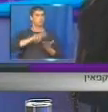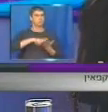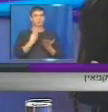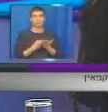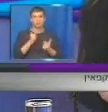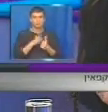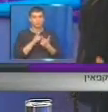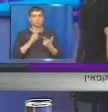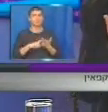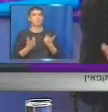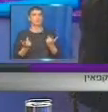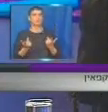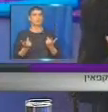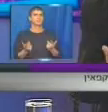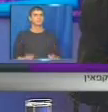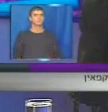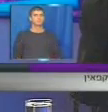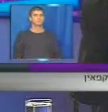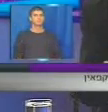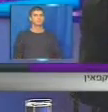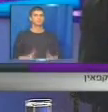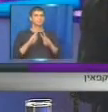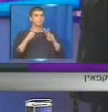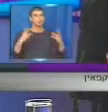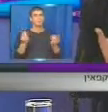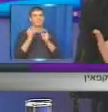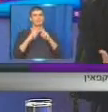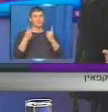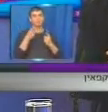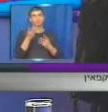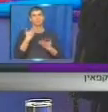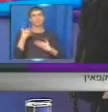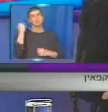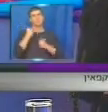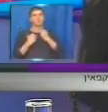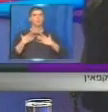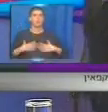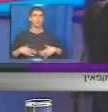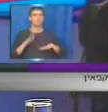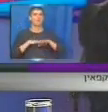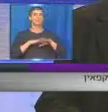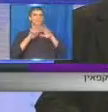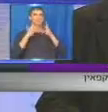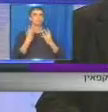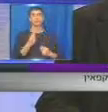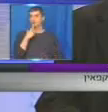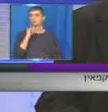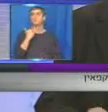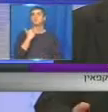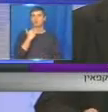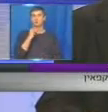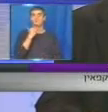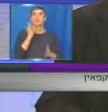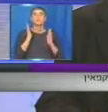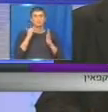כל מיני תחומים אחרים שבעצם מקשים על גוף האדם לתפקד בצורה טובה. נכון, נכון מאוד,